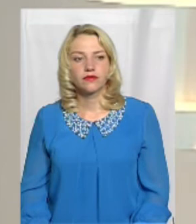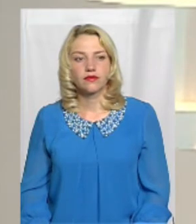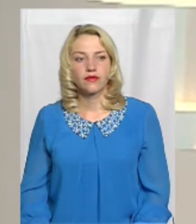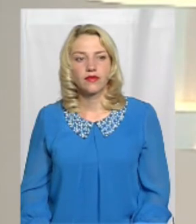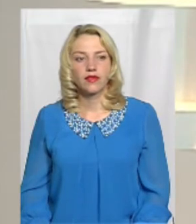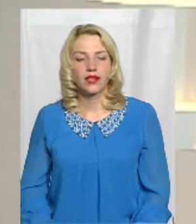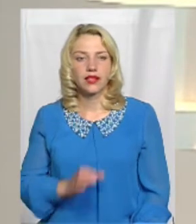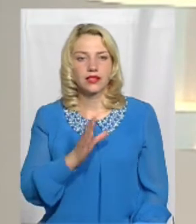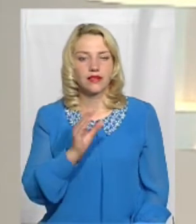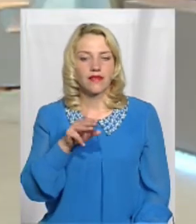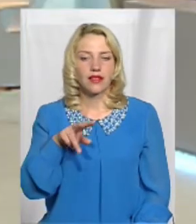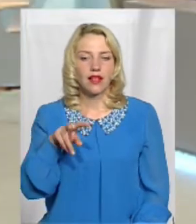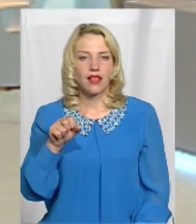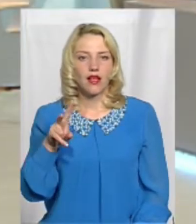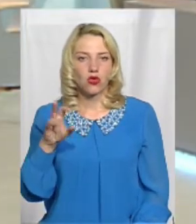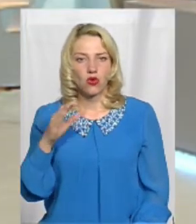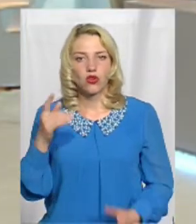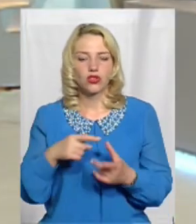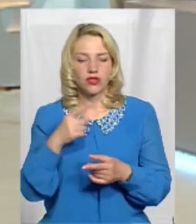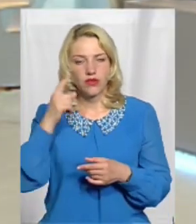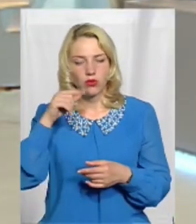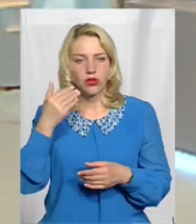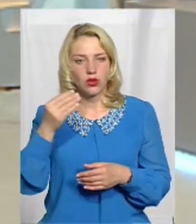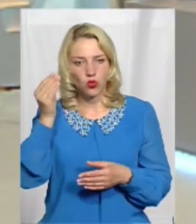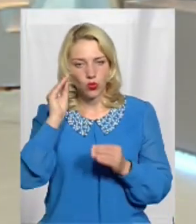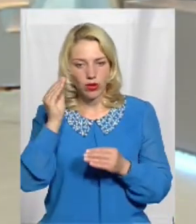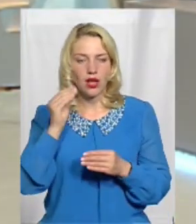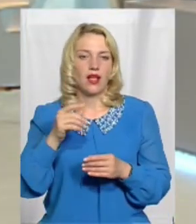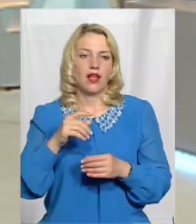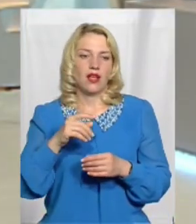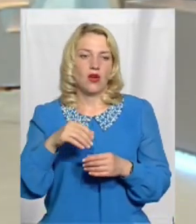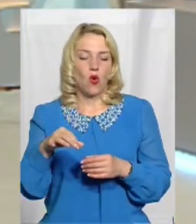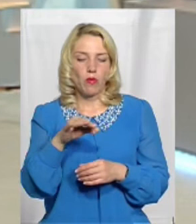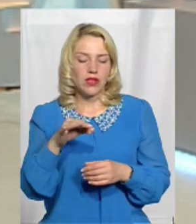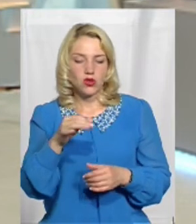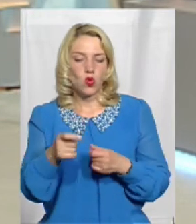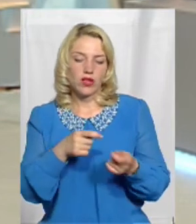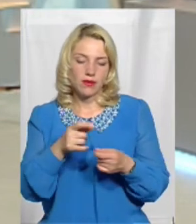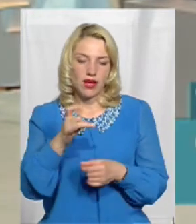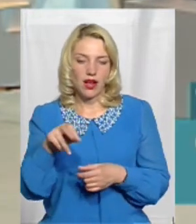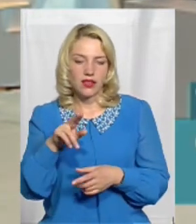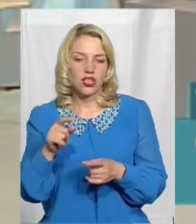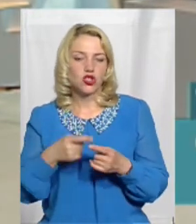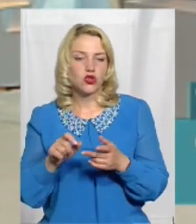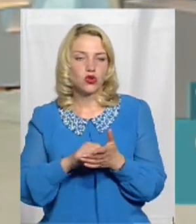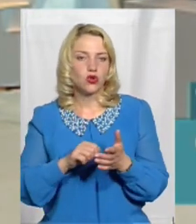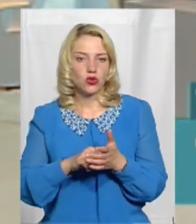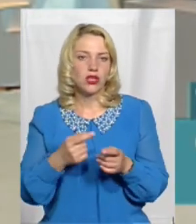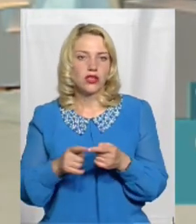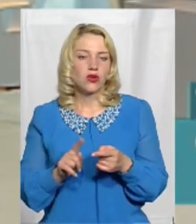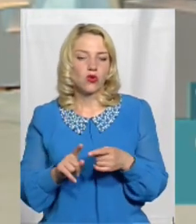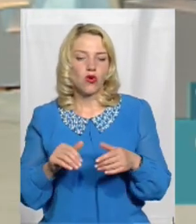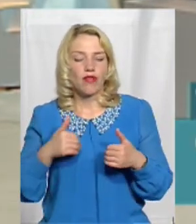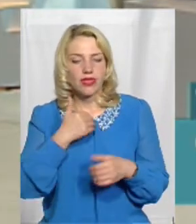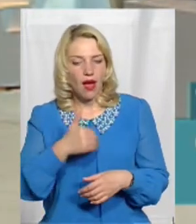Пані Сусланов, чи відома вам думка юристів обласної адміністрації Ради З приводу отакого наміру чи